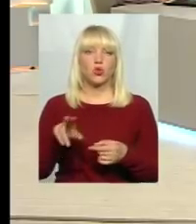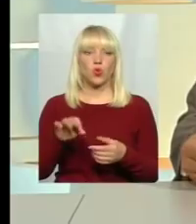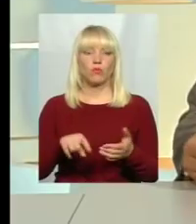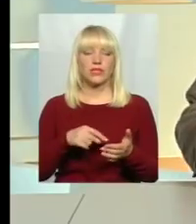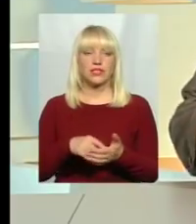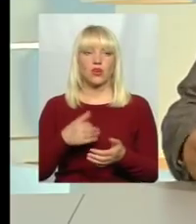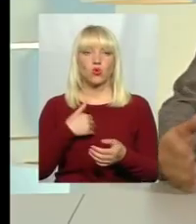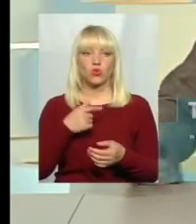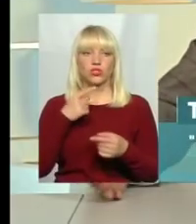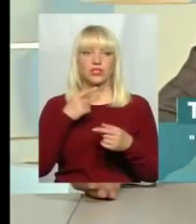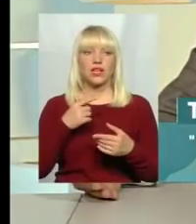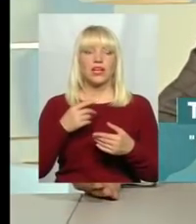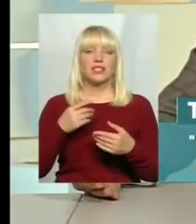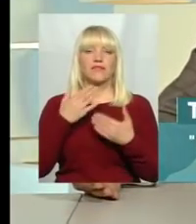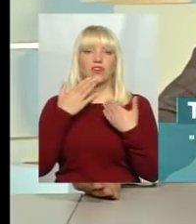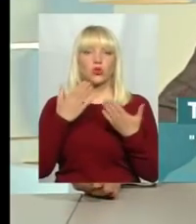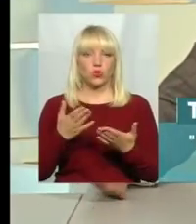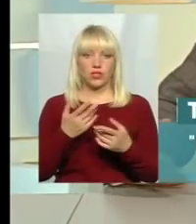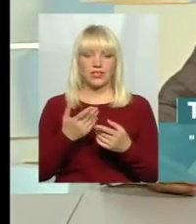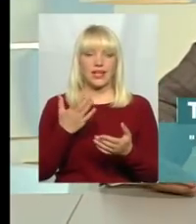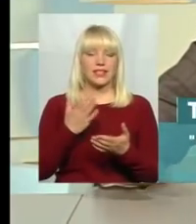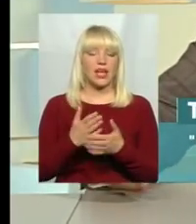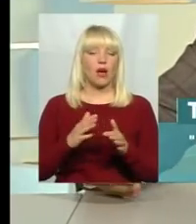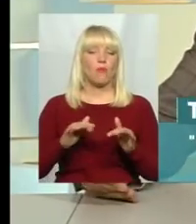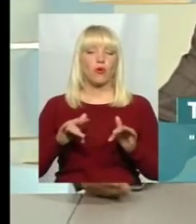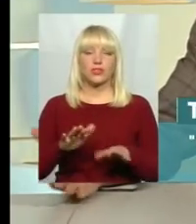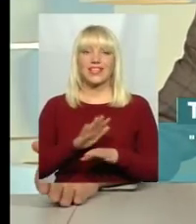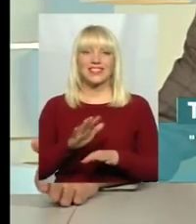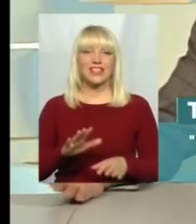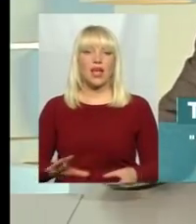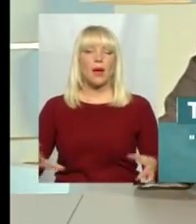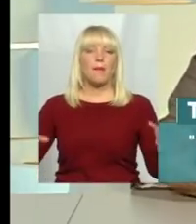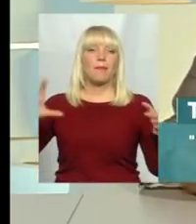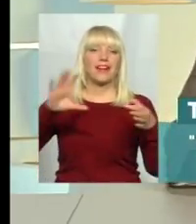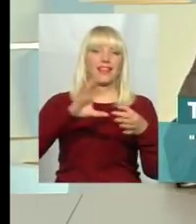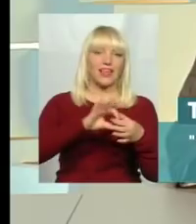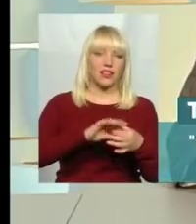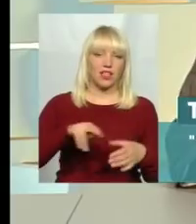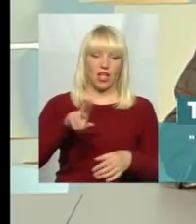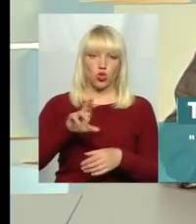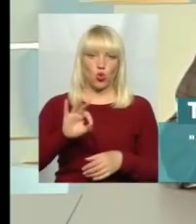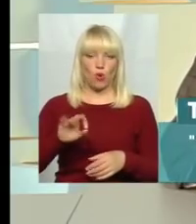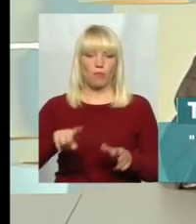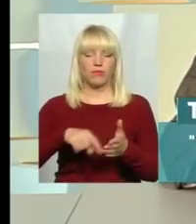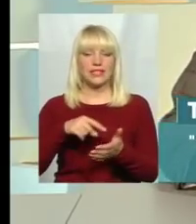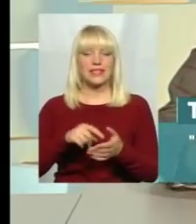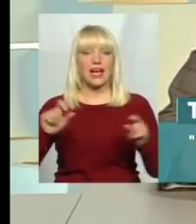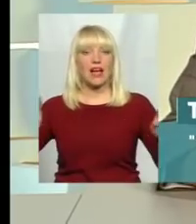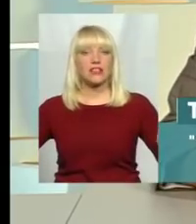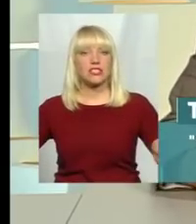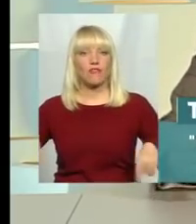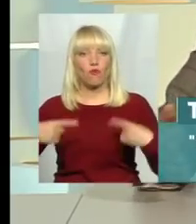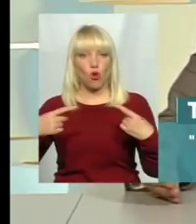насправді відбувається процес не приєднання до міста, а створення об'єднаної громади. Це інше. Тобто статус